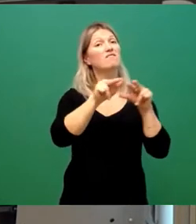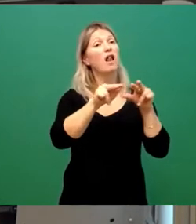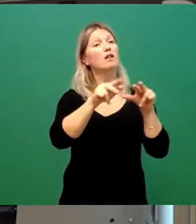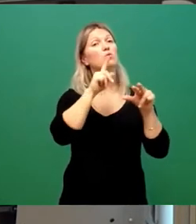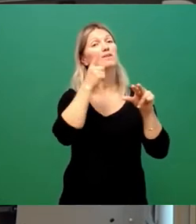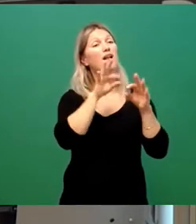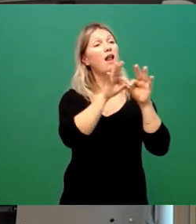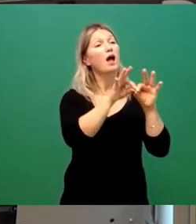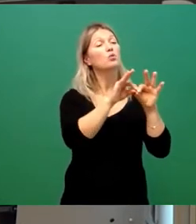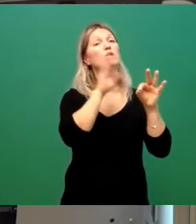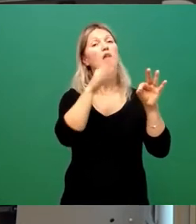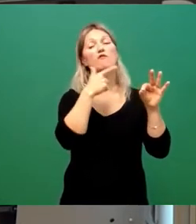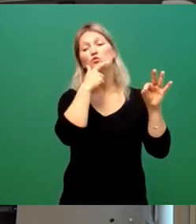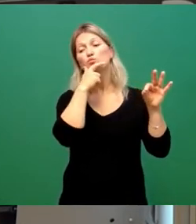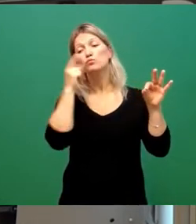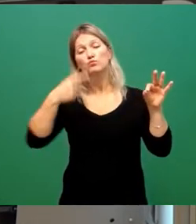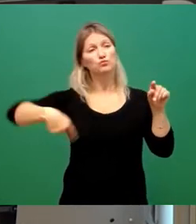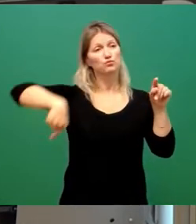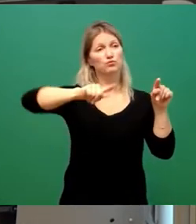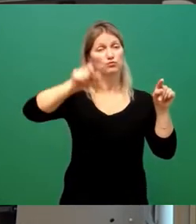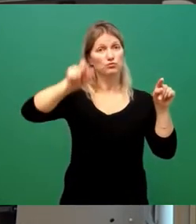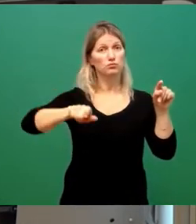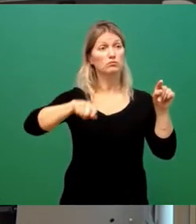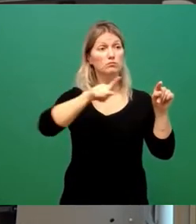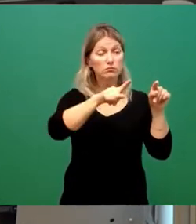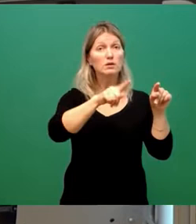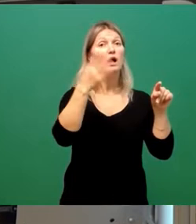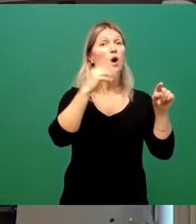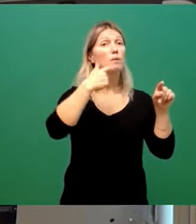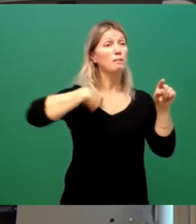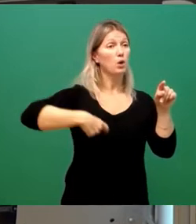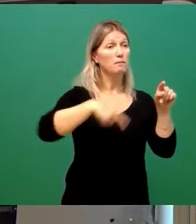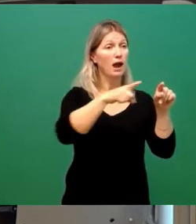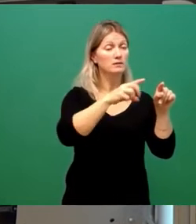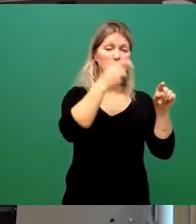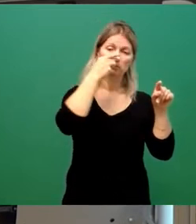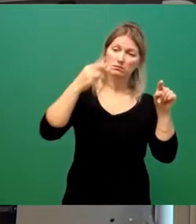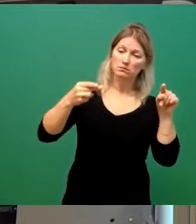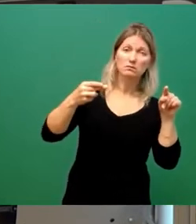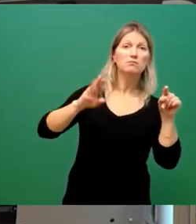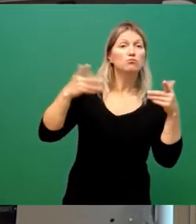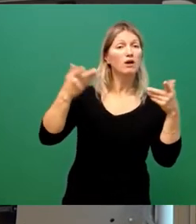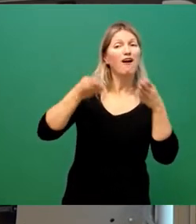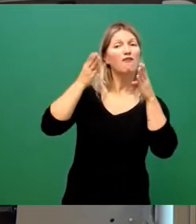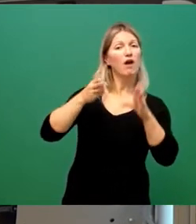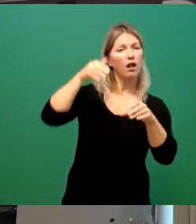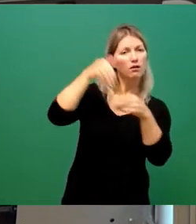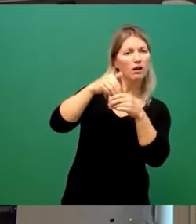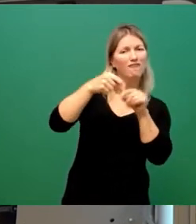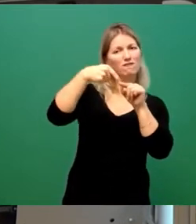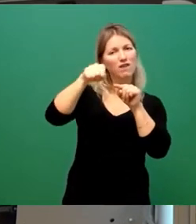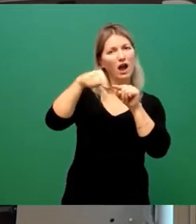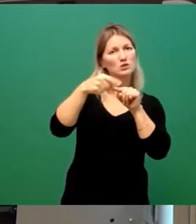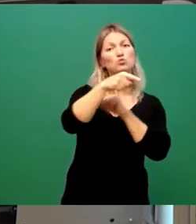denen der direkt gewählte Oberbürgermeister zwar fachliche Inhalte und Weisungen vorgeben kann, die aber